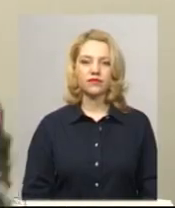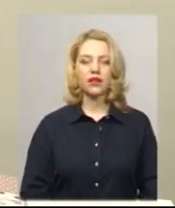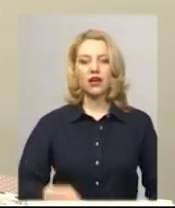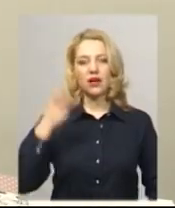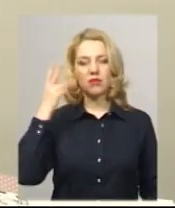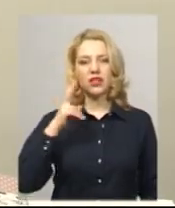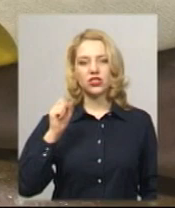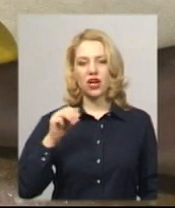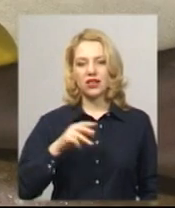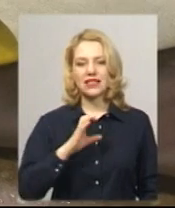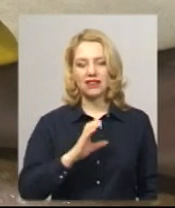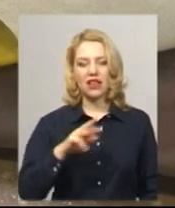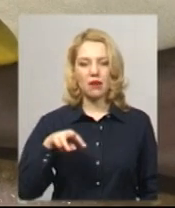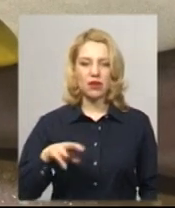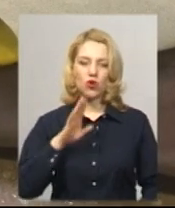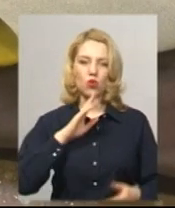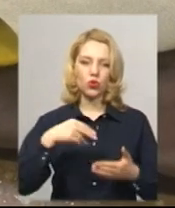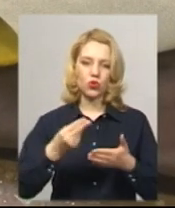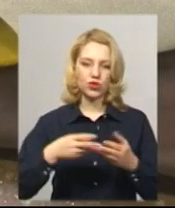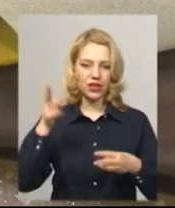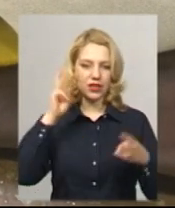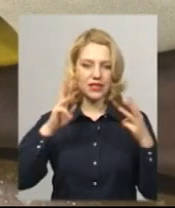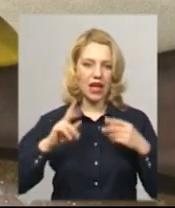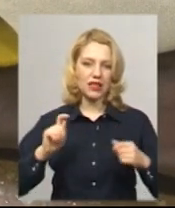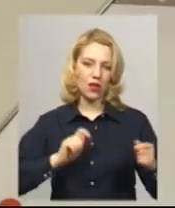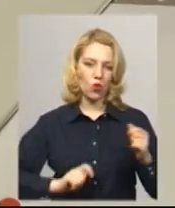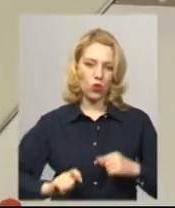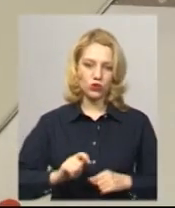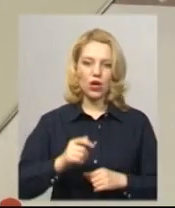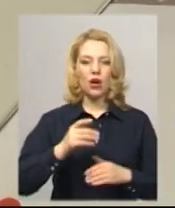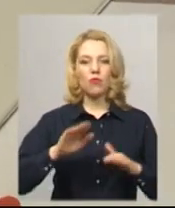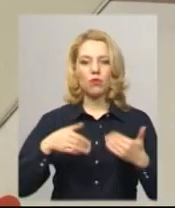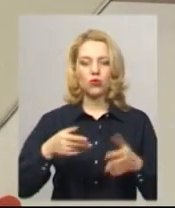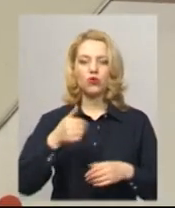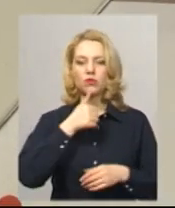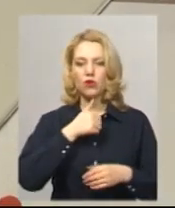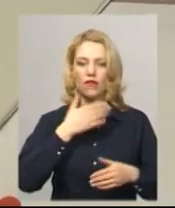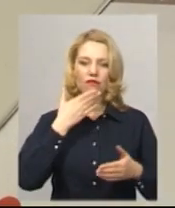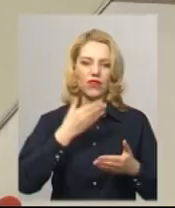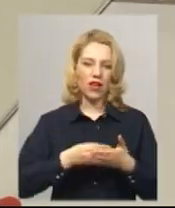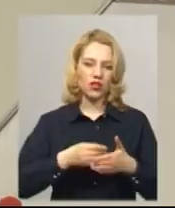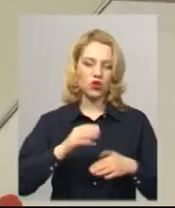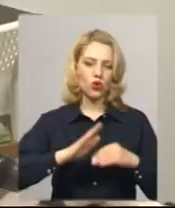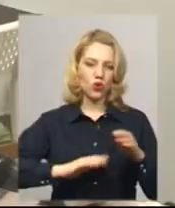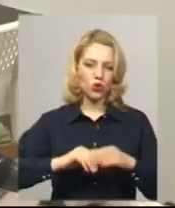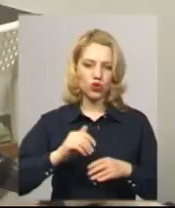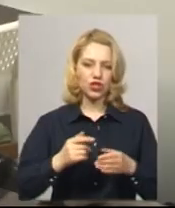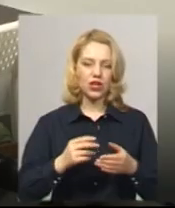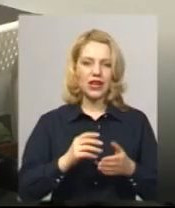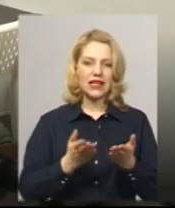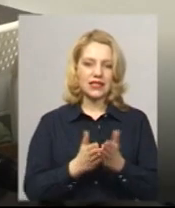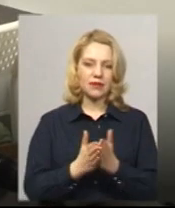Хмельничанка Світлана Мельничук, художниця і дизайнерка одягу, пропонує спробувати виготовити власноруч записнички. Такі матеріали,